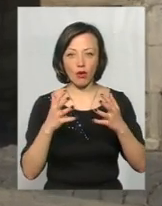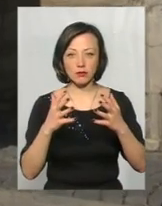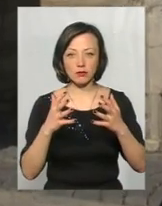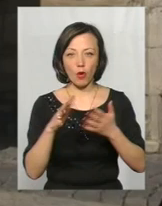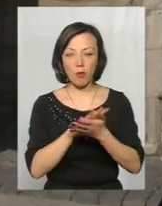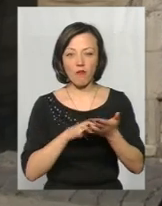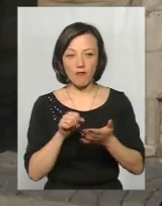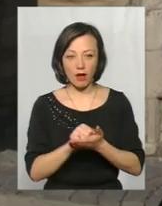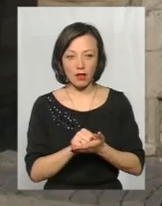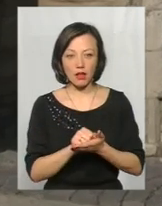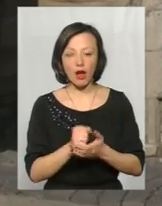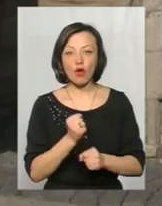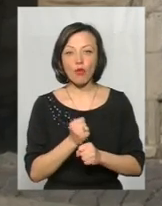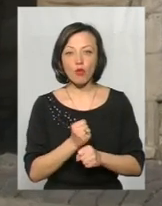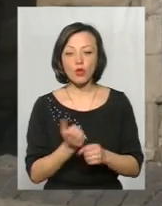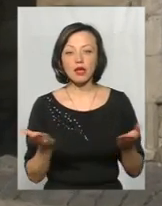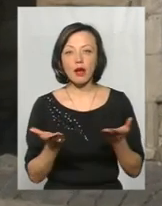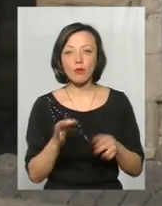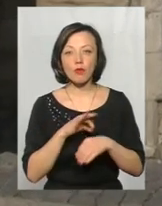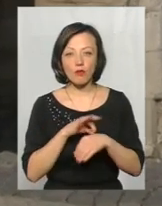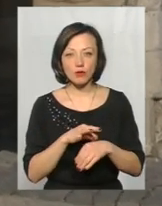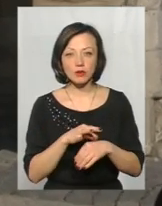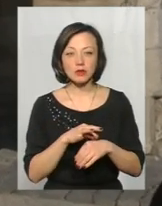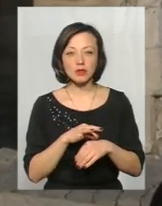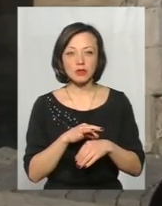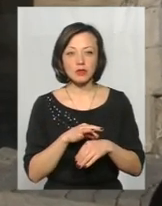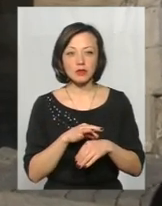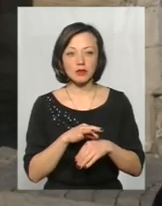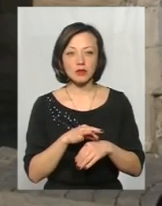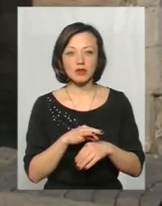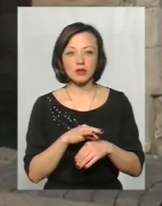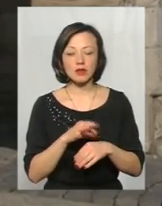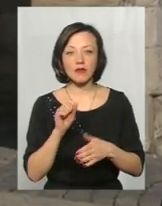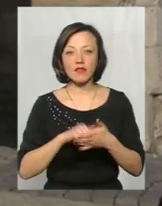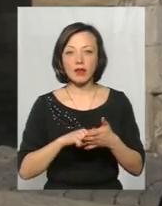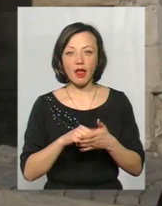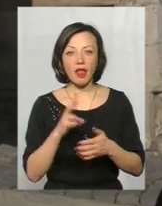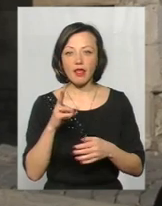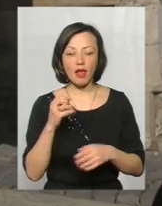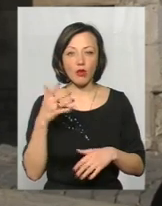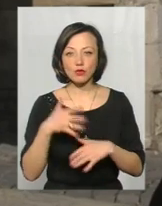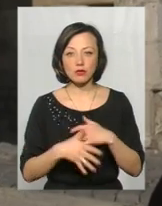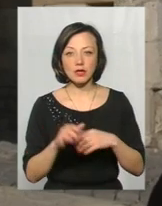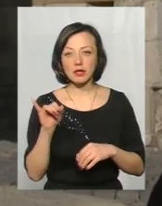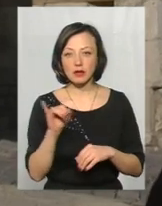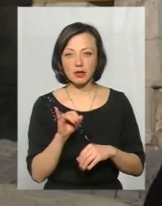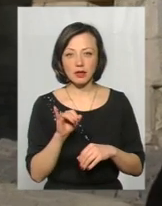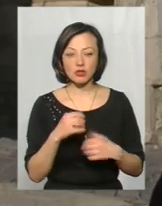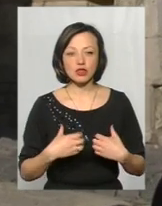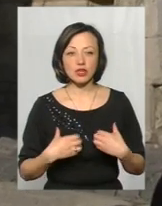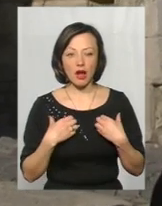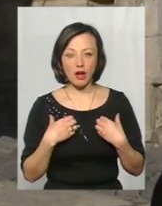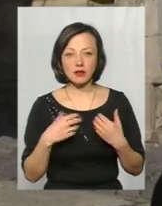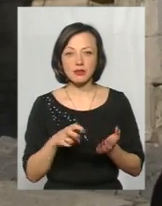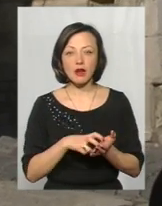роботи, які проводились, вони в мене викликали нерозуміння і жах, і